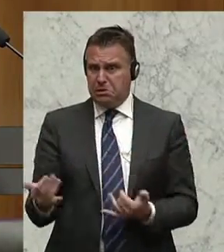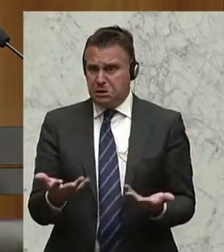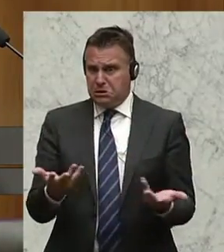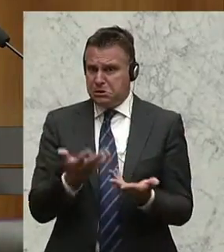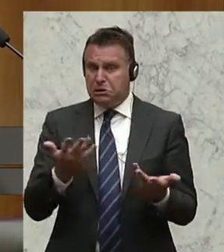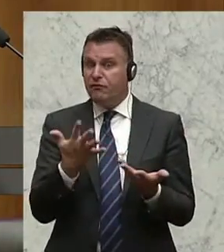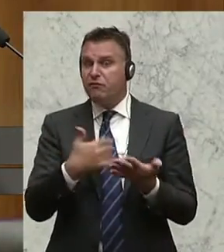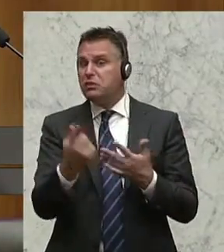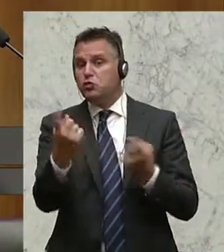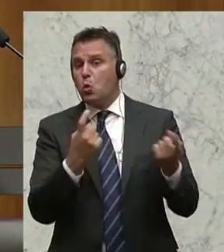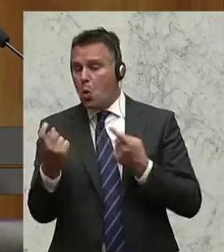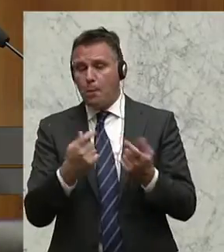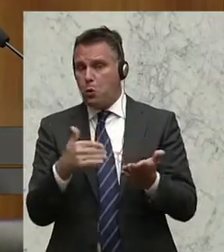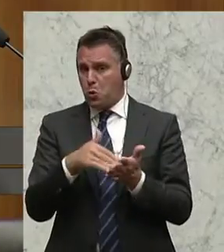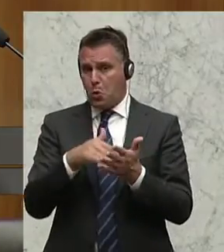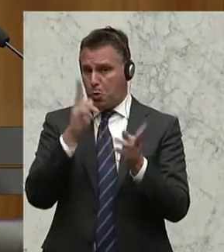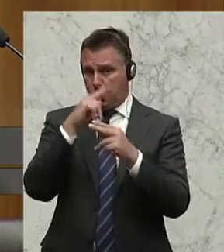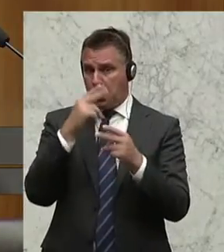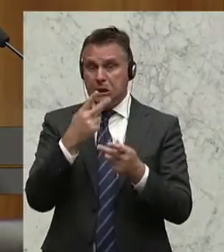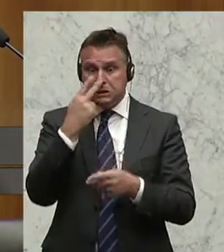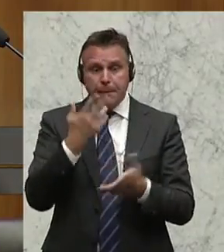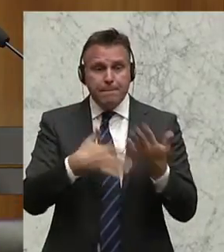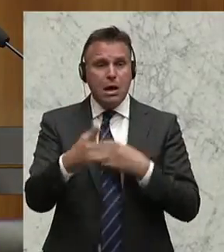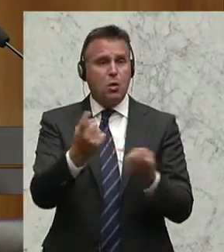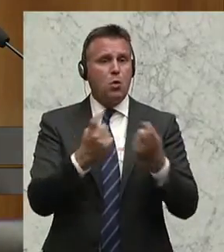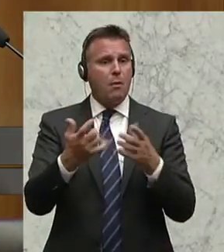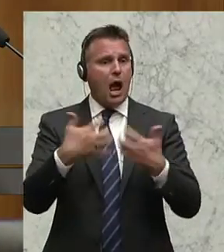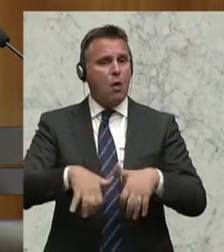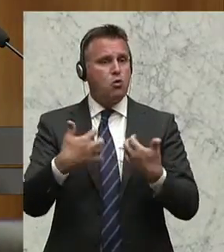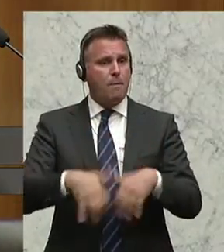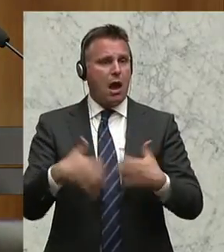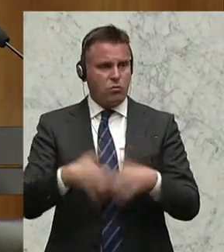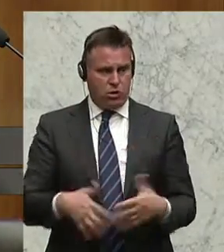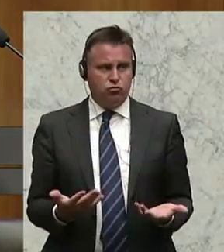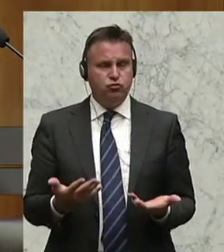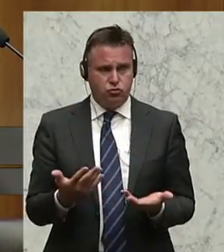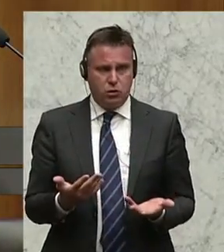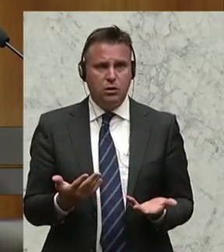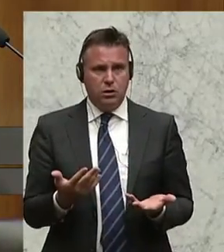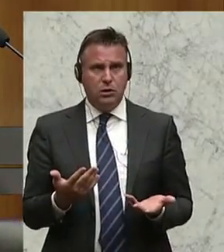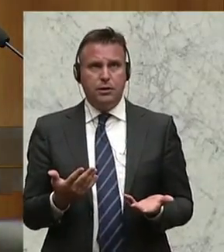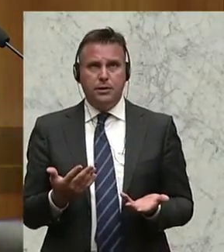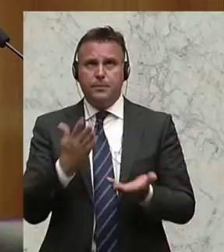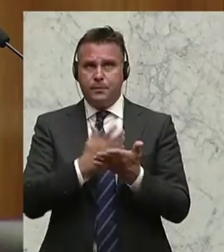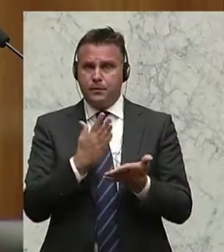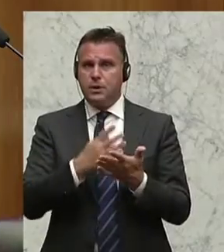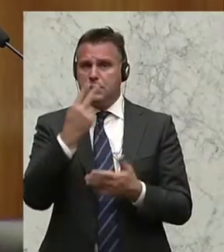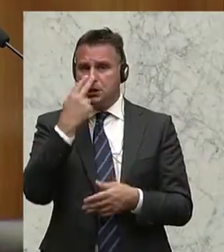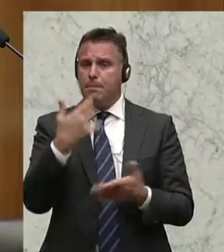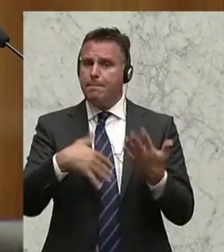Auswirkungen absehbar ist. Wir erleben eine Automatisierung und wir erleben den Hinweg zur